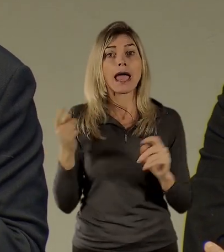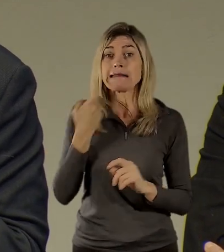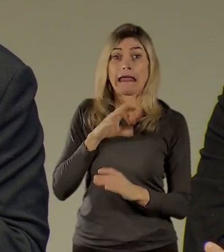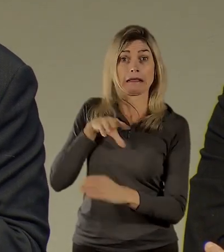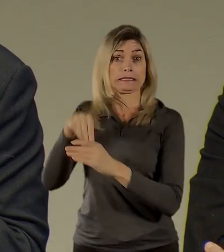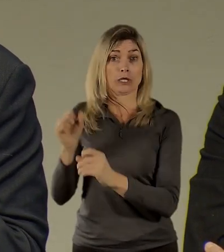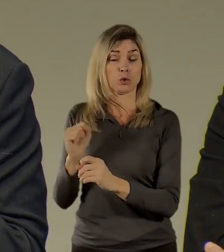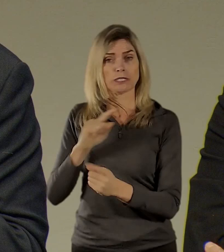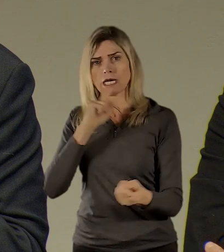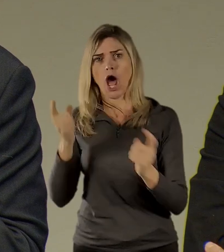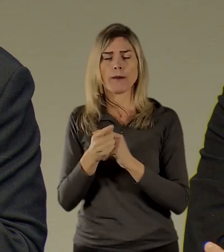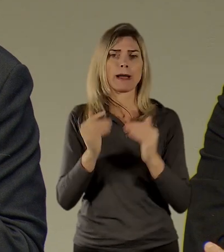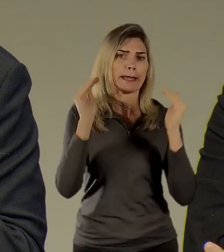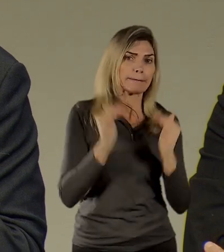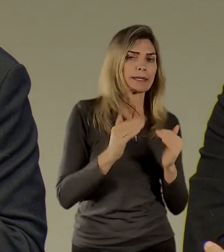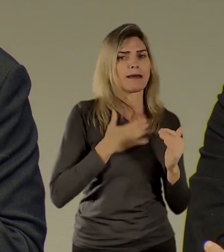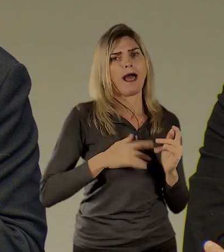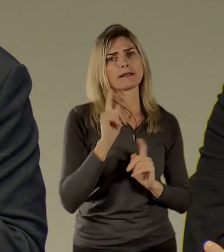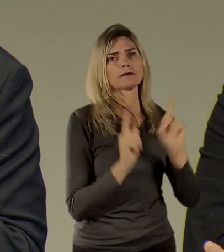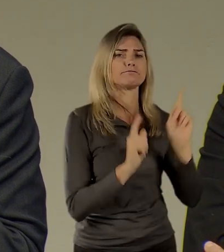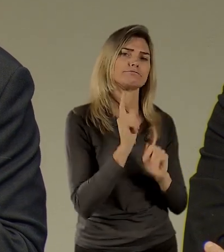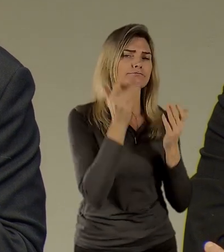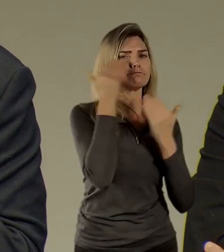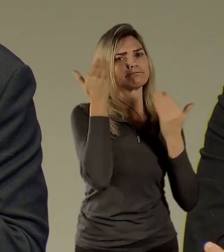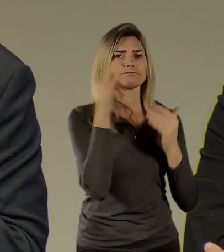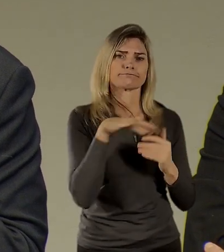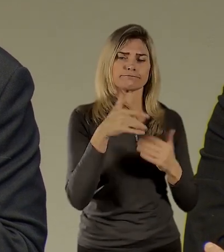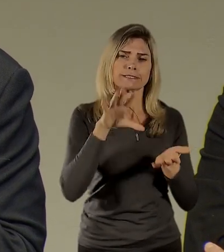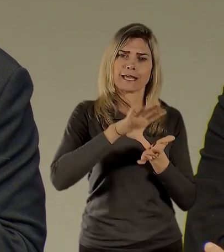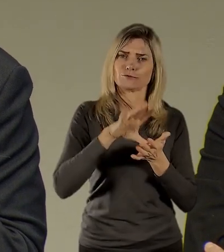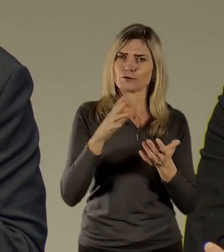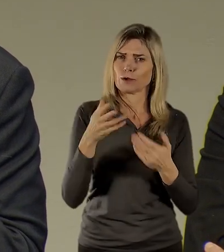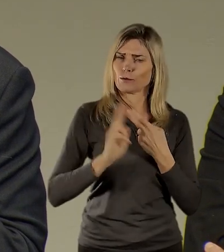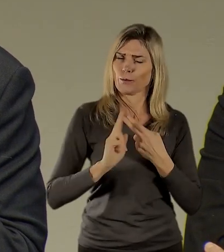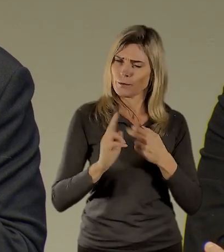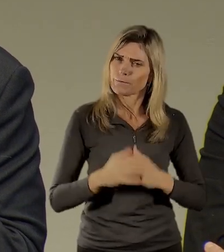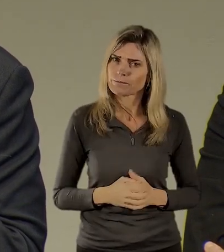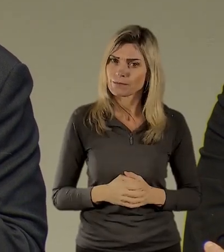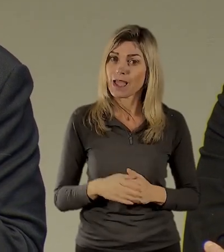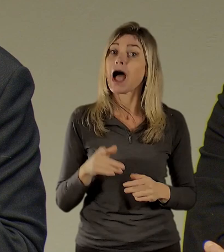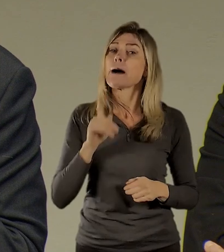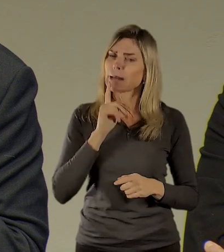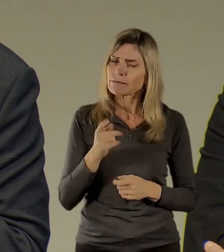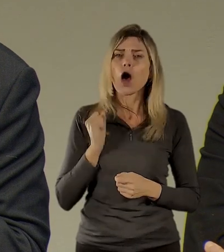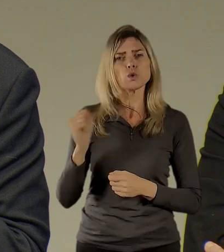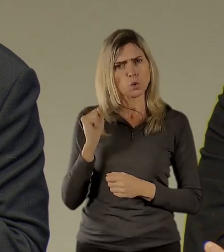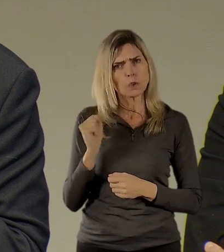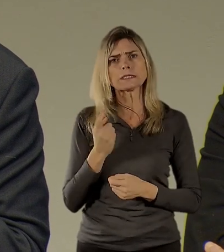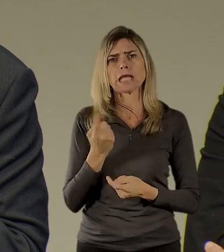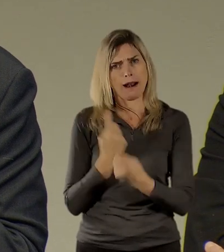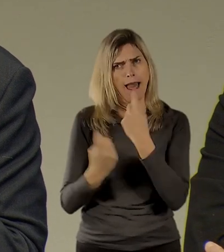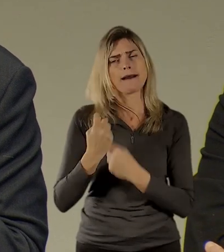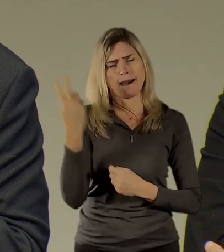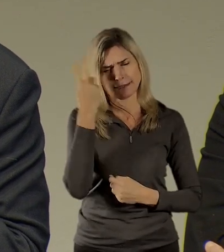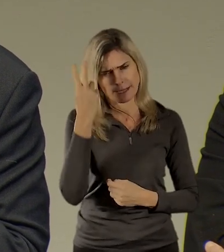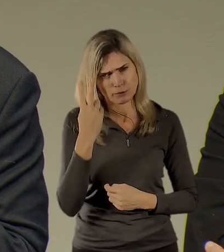poslední věc, že bychom rádi tady, samozřejmě ty turisty také chtěli přitáhnout, to je důležitá věc a samozřejmě chceme mít